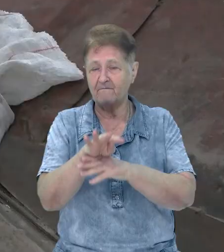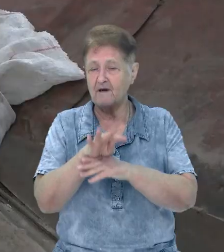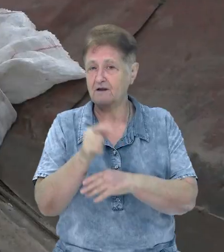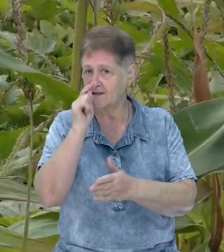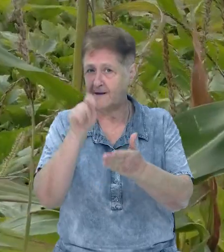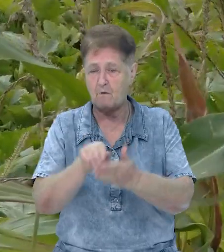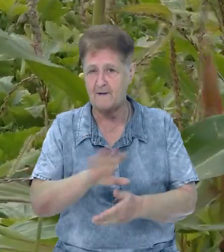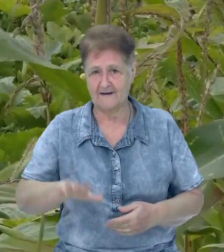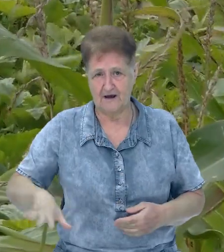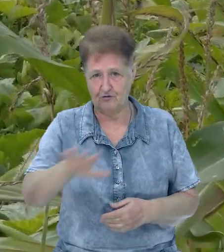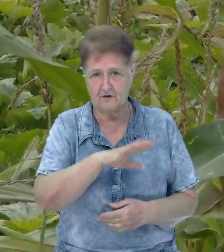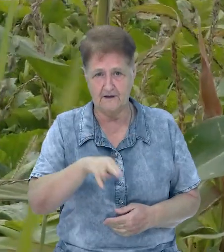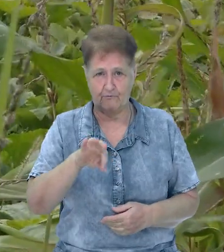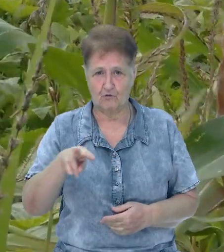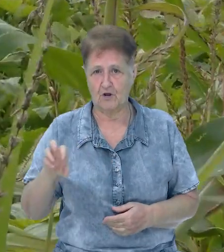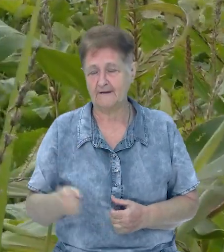пояснюють жінки.